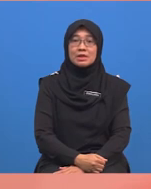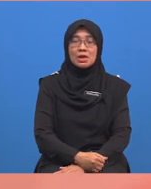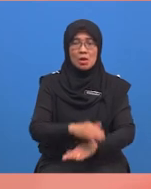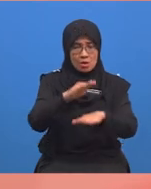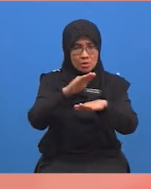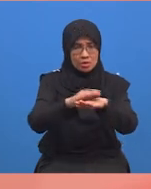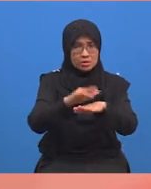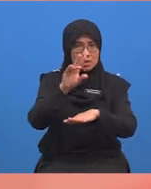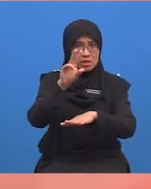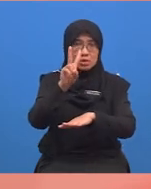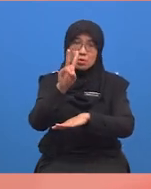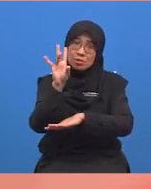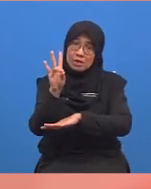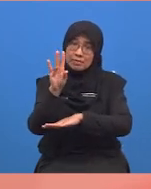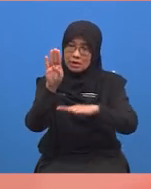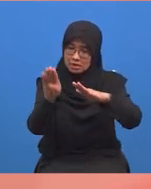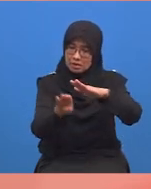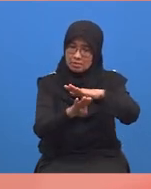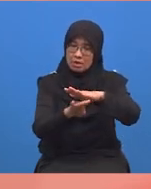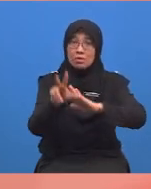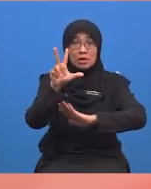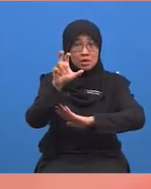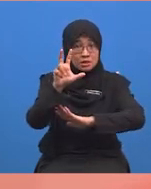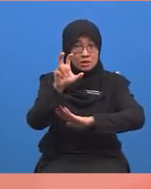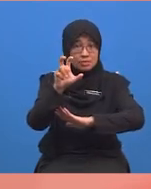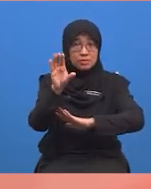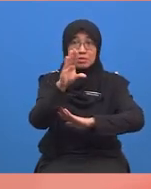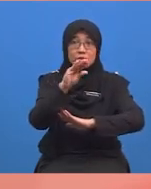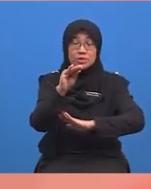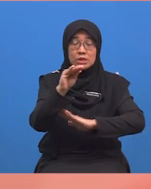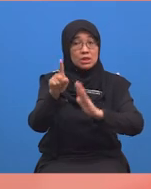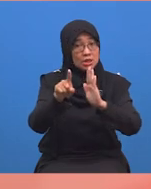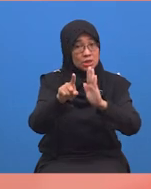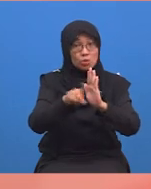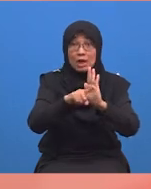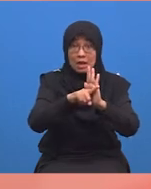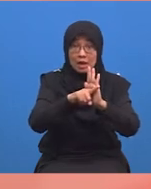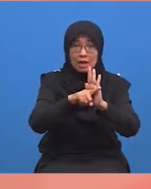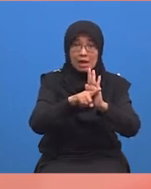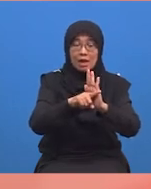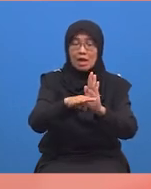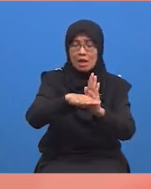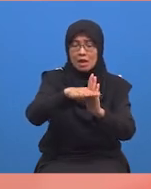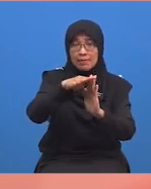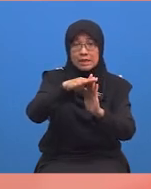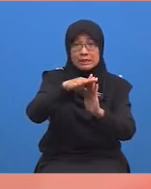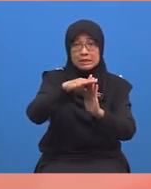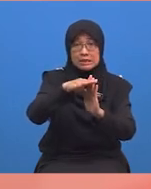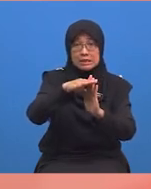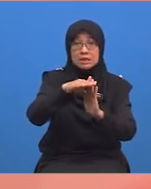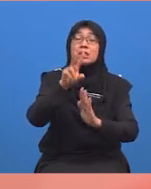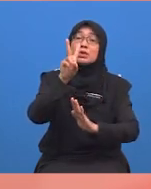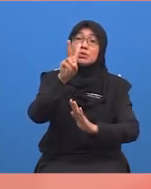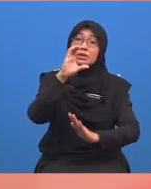letakkan dua puluh lapan di bawah tiga puluh dan tolakkannya. Bakinya adalah dua